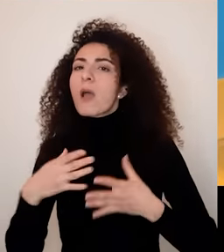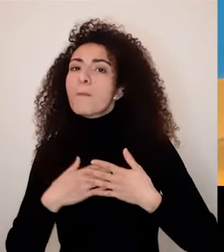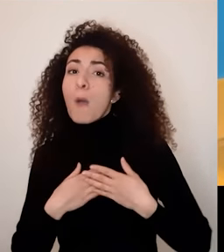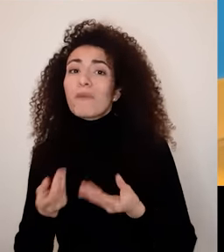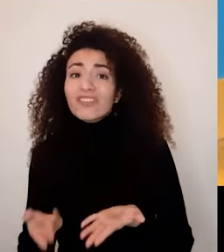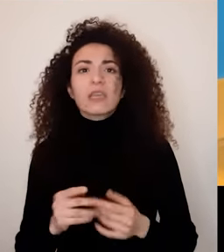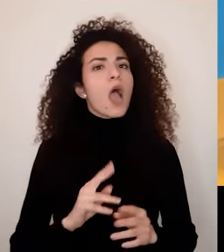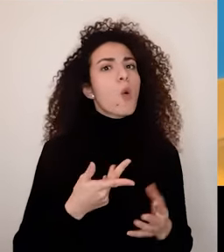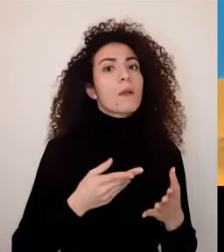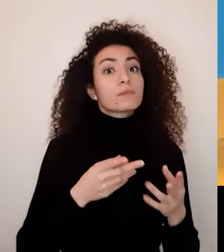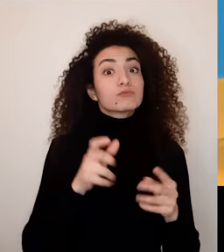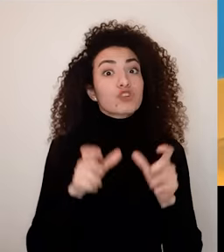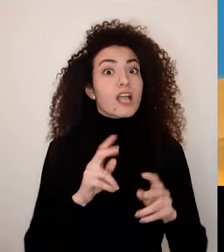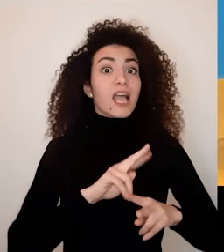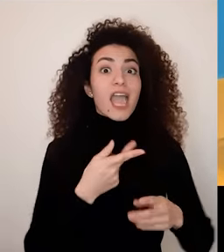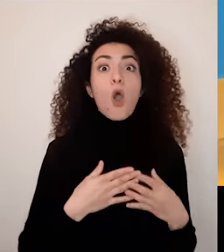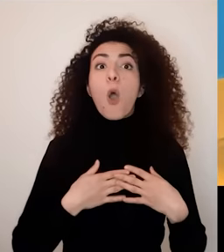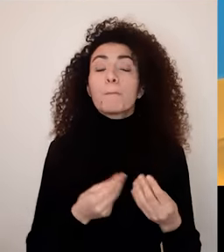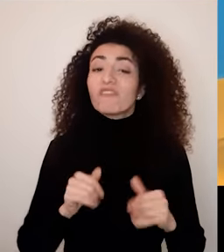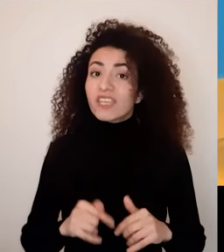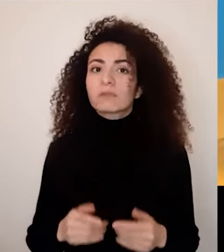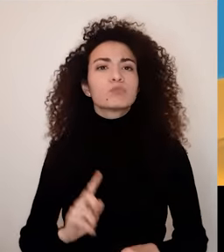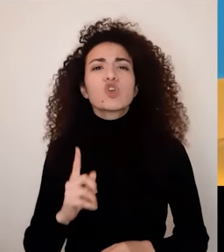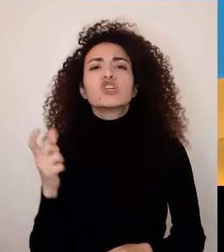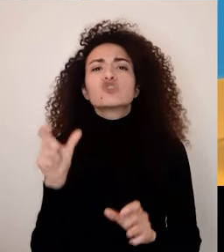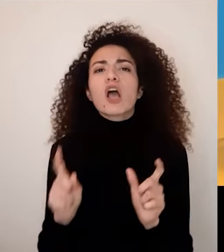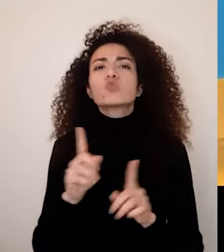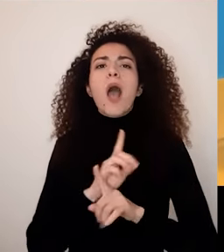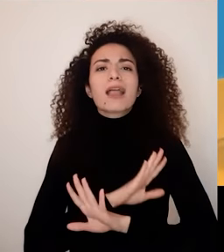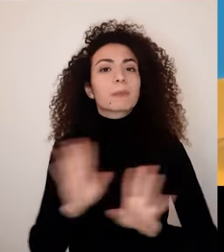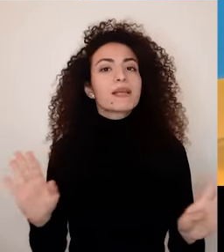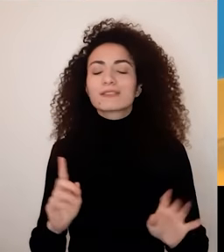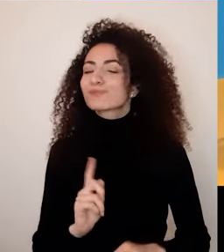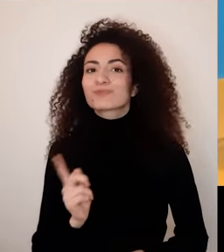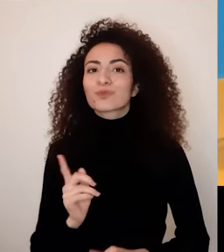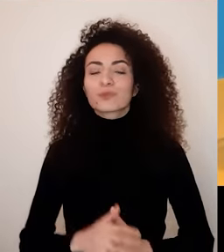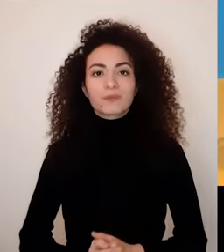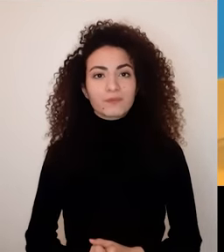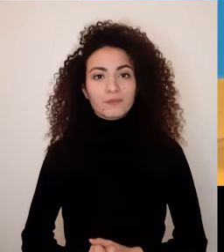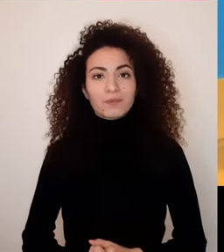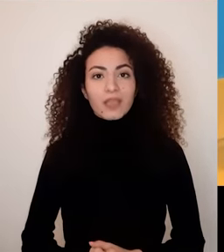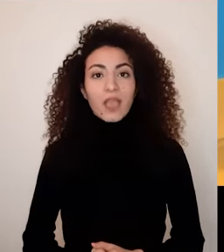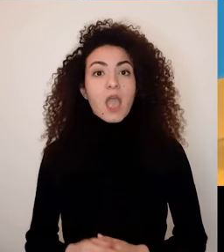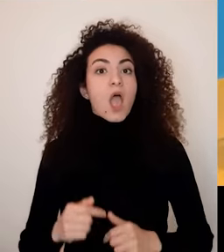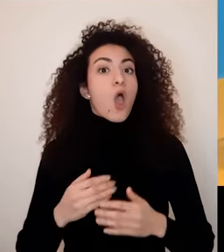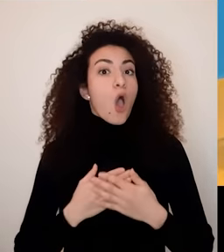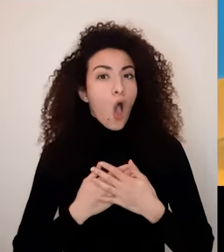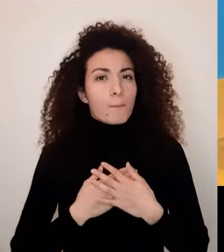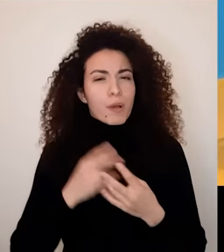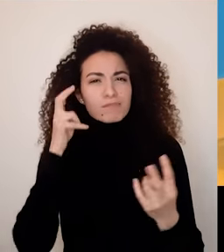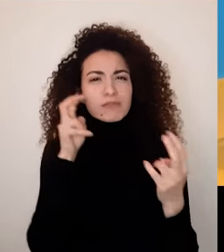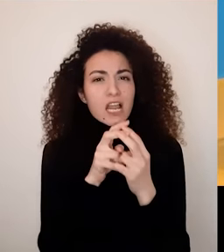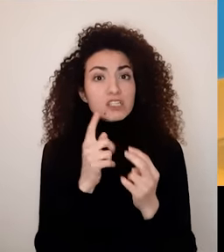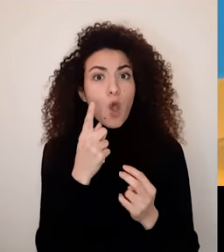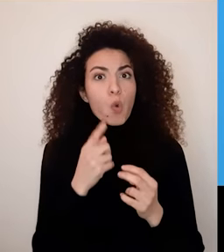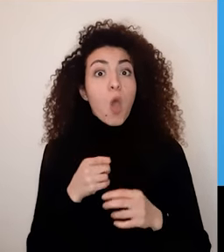روح واحد بالدنيا لكل شخص وتانيا لأنه هيدا المعتقد بيلغي فكرة أنه العلاقة بحاجة لمسيرة